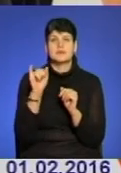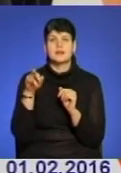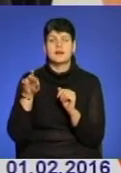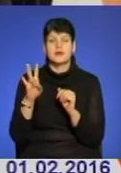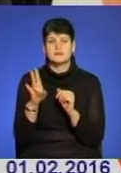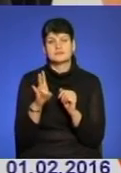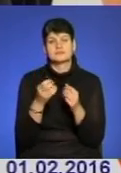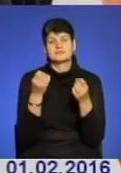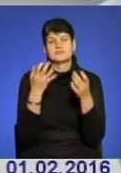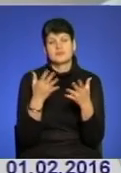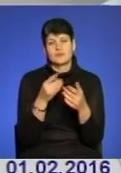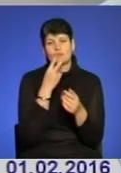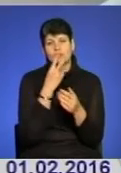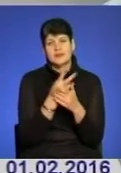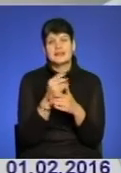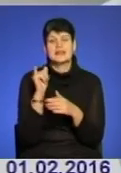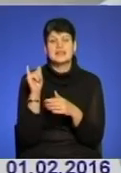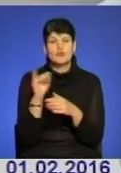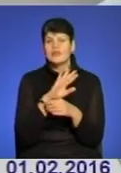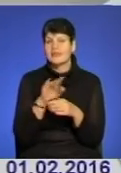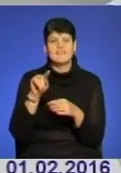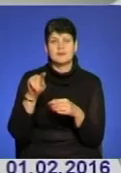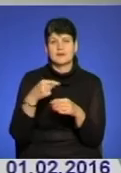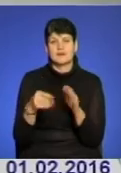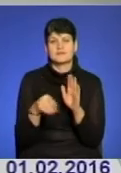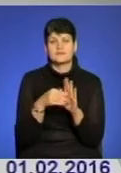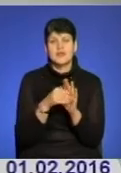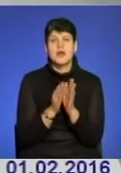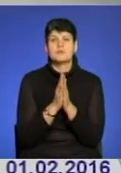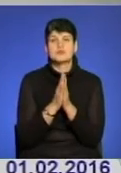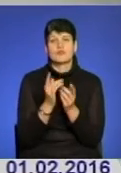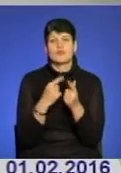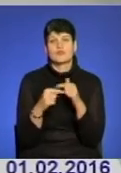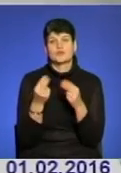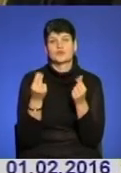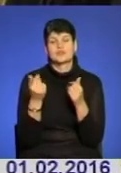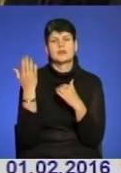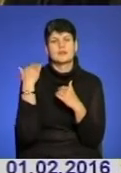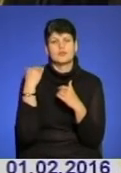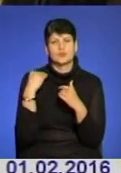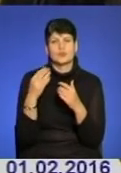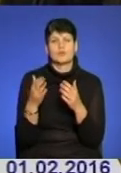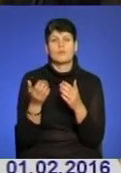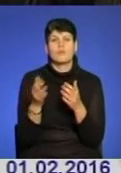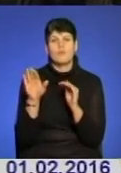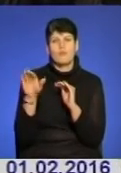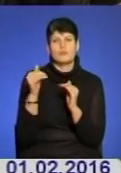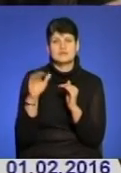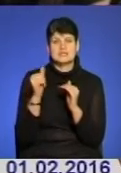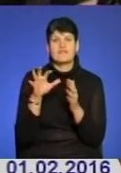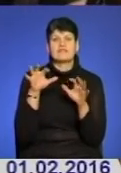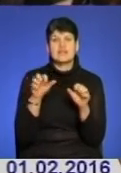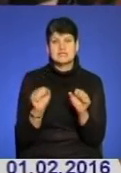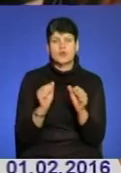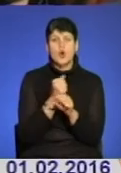побачене, аргументуючи тим, що Ігор не вимагав хабар, а просив повернути гроші, які колись позичав. Мовляв, з власником аптеки вони